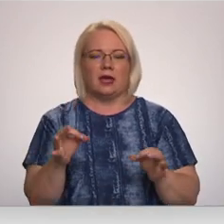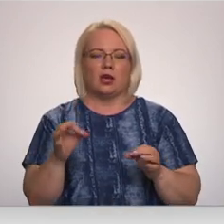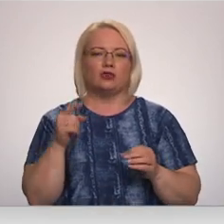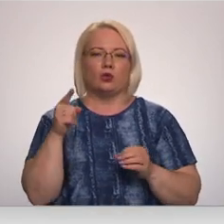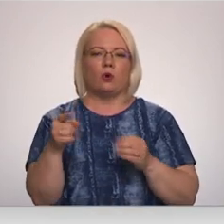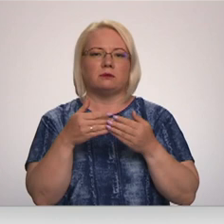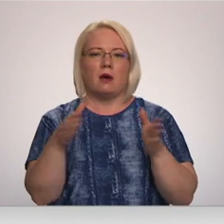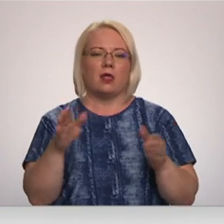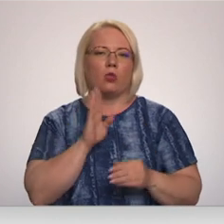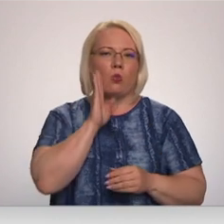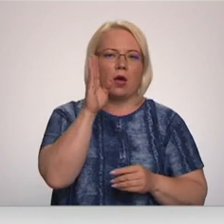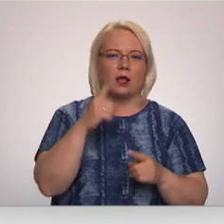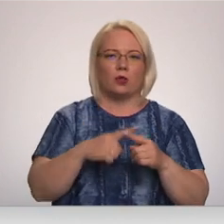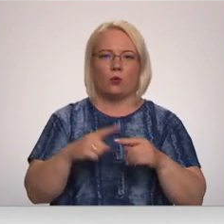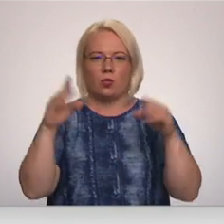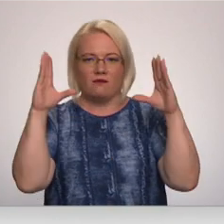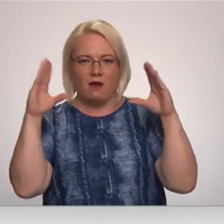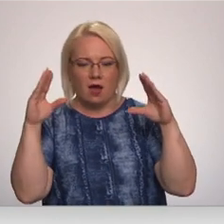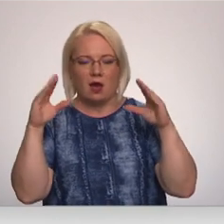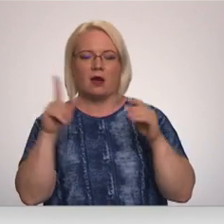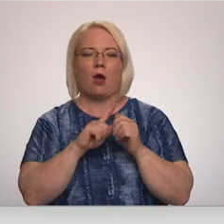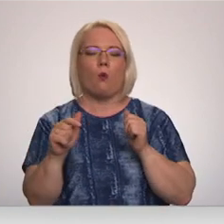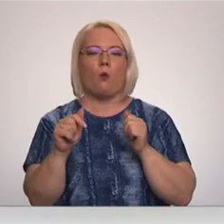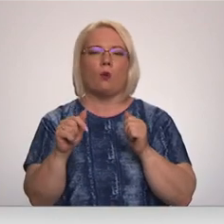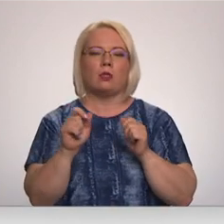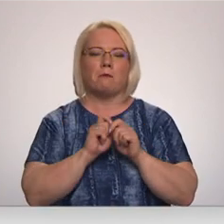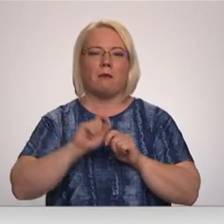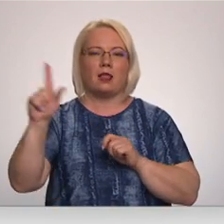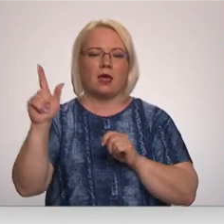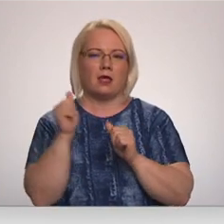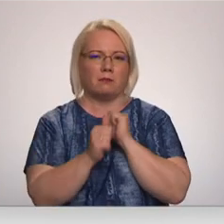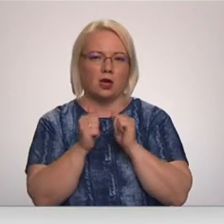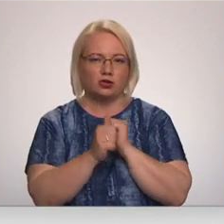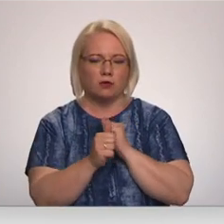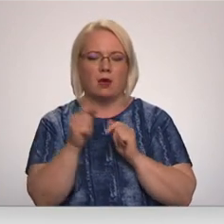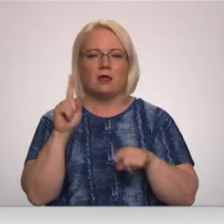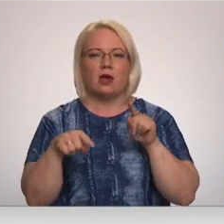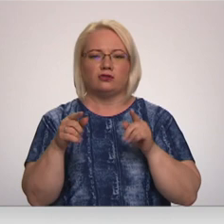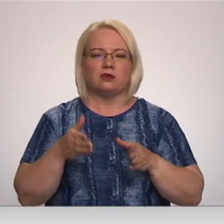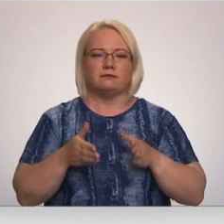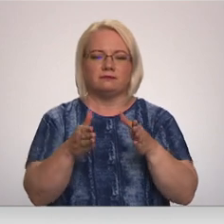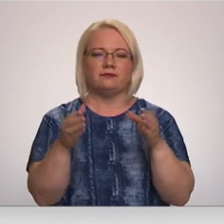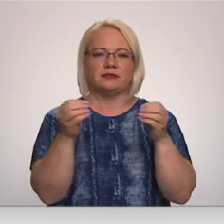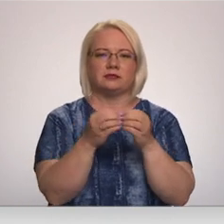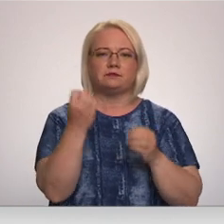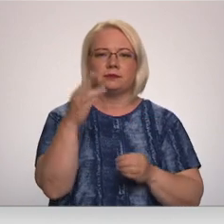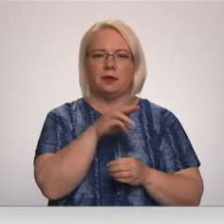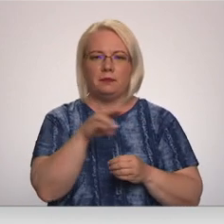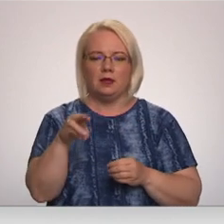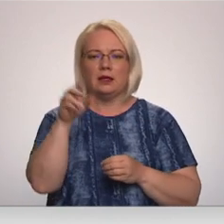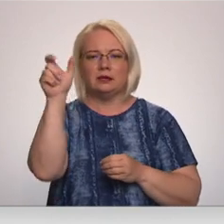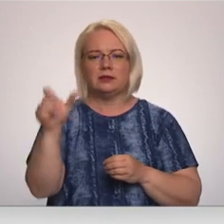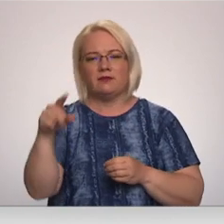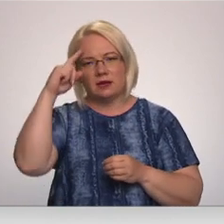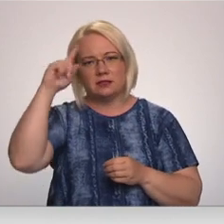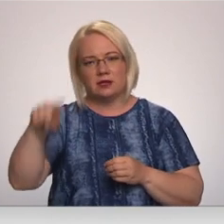viss intensīvākais laiks, tad palielināt intensitāti atsevišķās līnijās 10-15 minūtes, katrs, lai cilvēks uzinātu, jā,